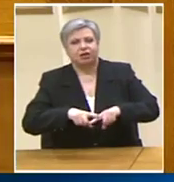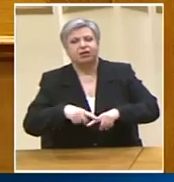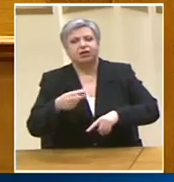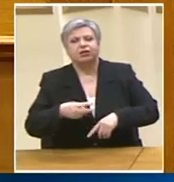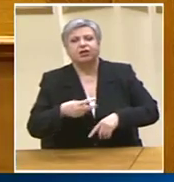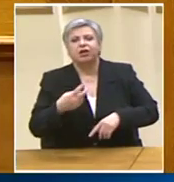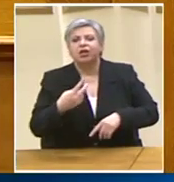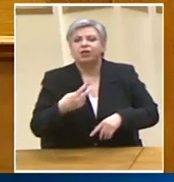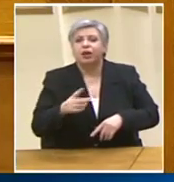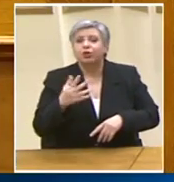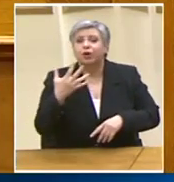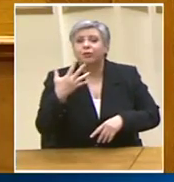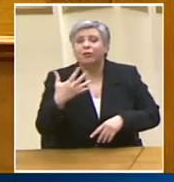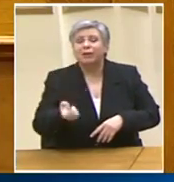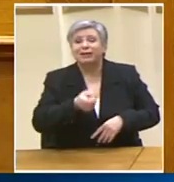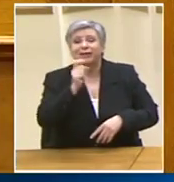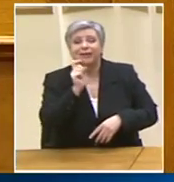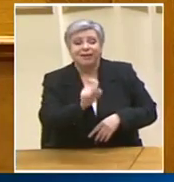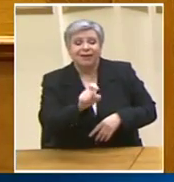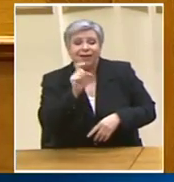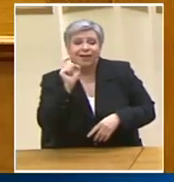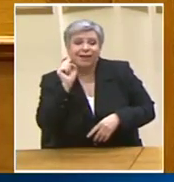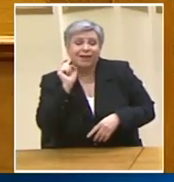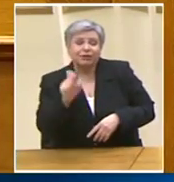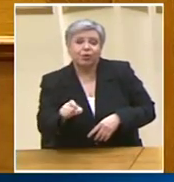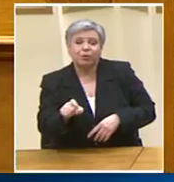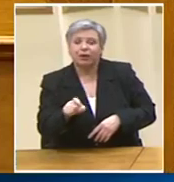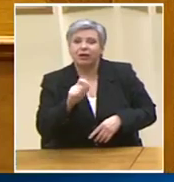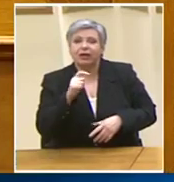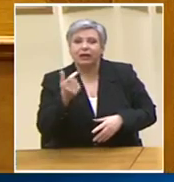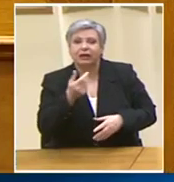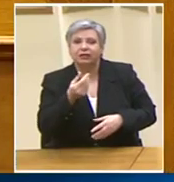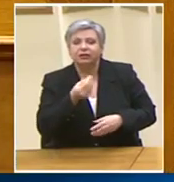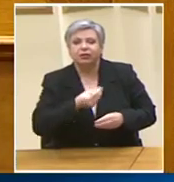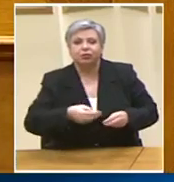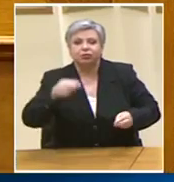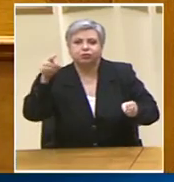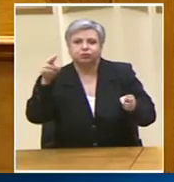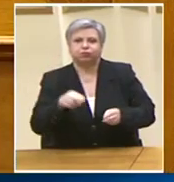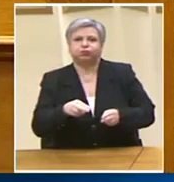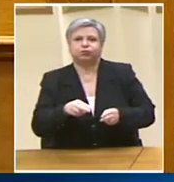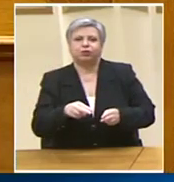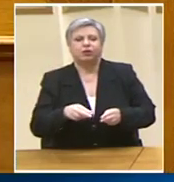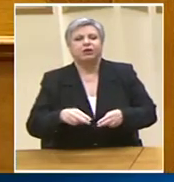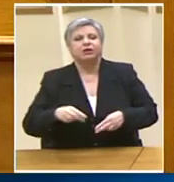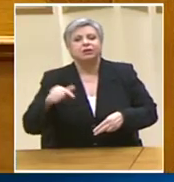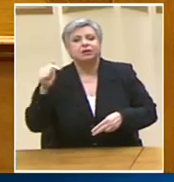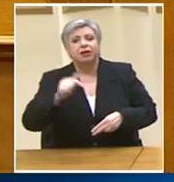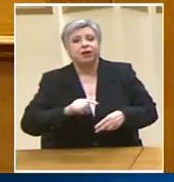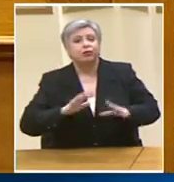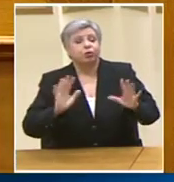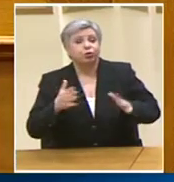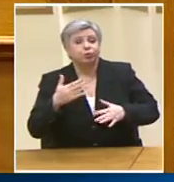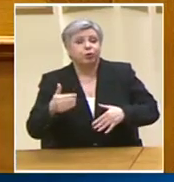205 εκατομμύρια ευρώ όλα και όλα επιπλέον μειώσεις Σε αυτές που η